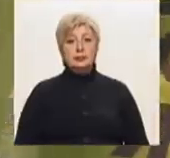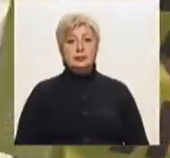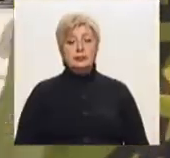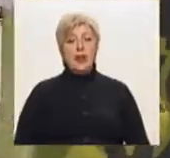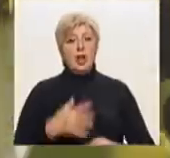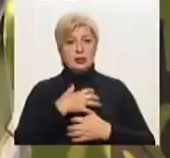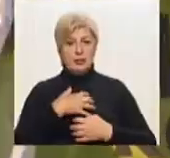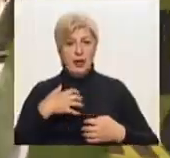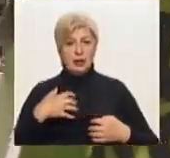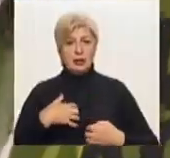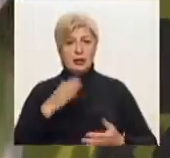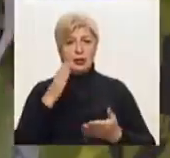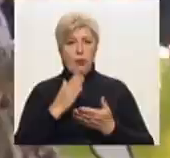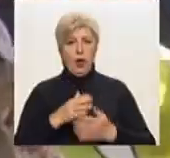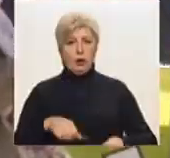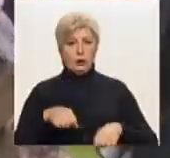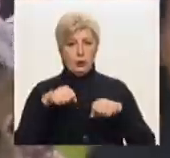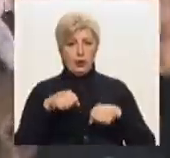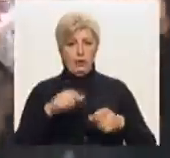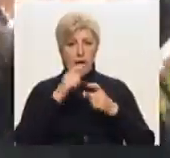Творили мають права!